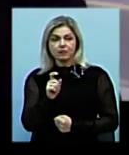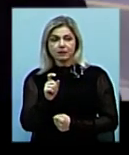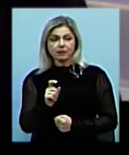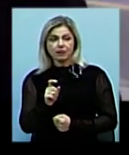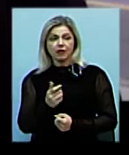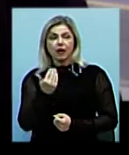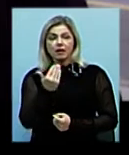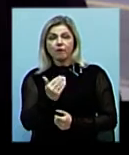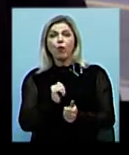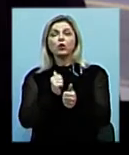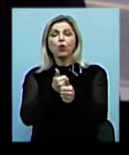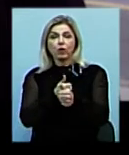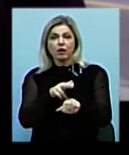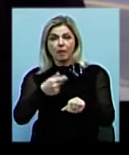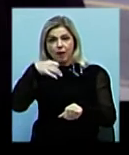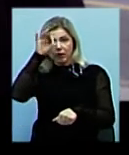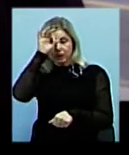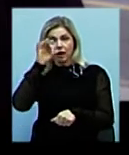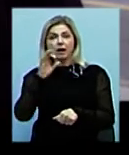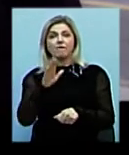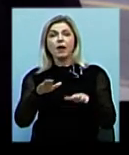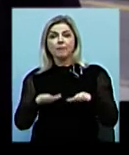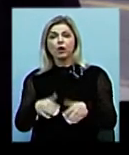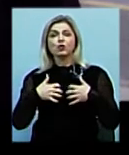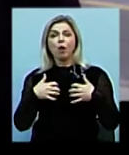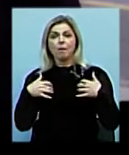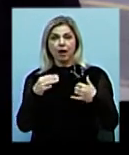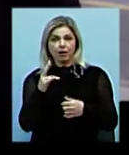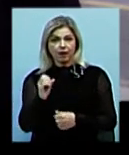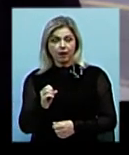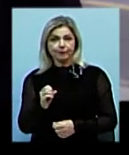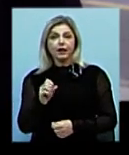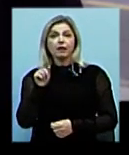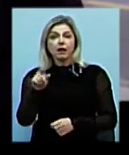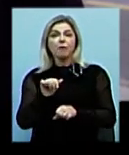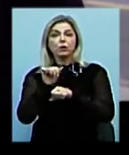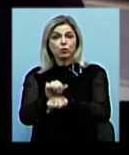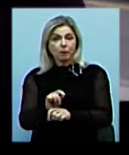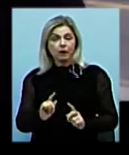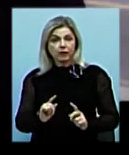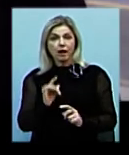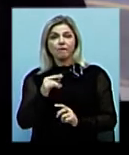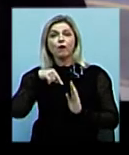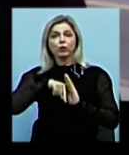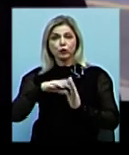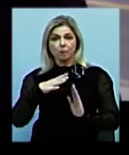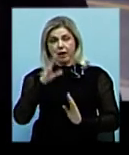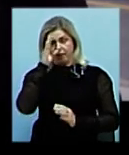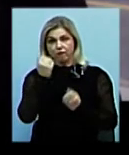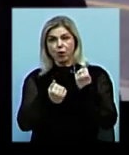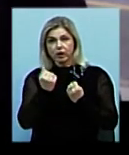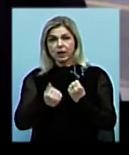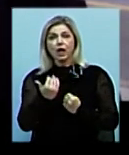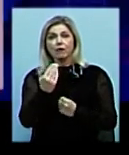Його нас догнали патронні поліцейські в районі зоопарку, там зупинили його. У салоні перебував водій, його